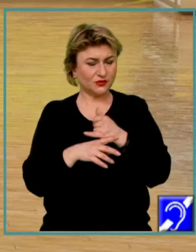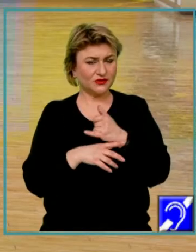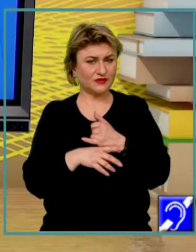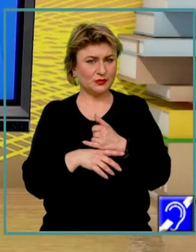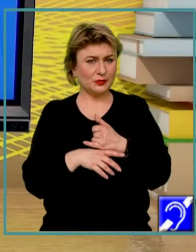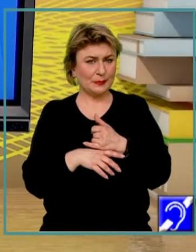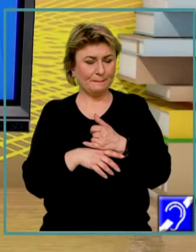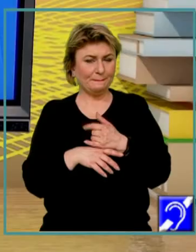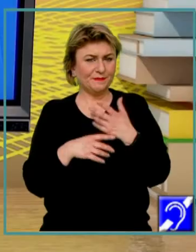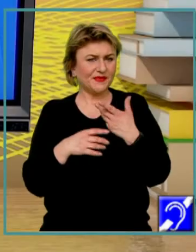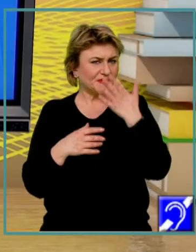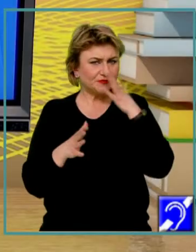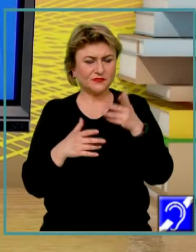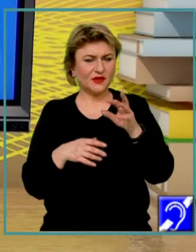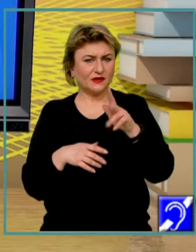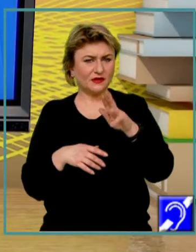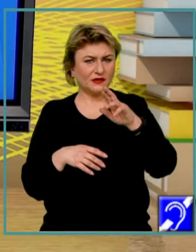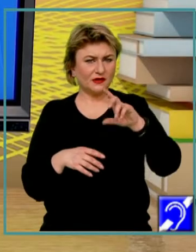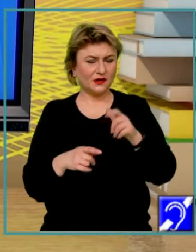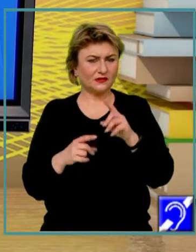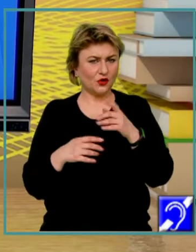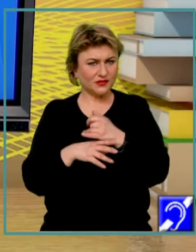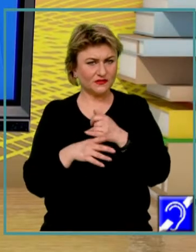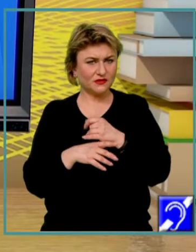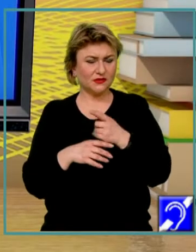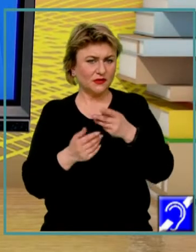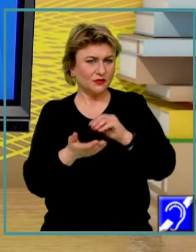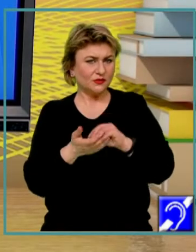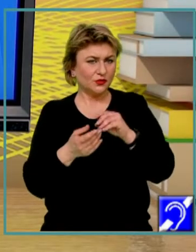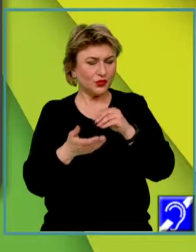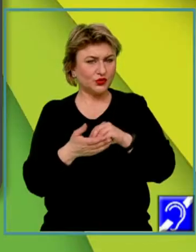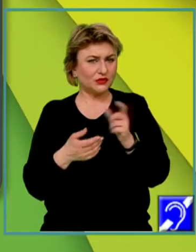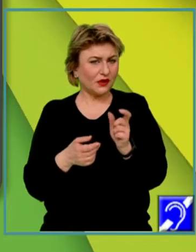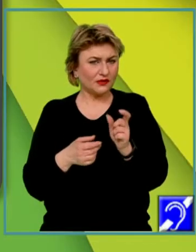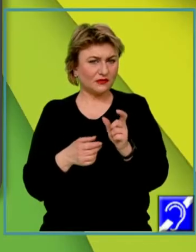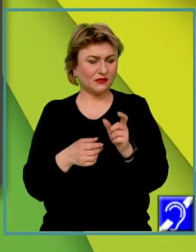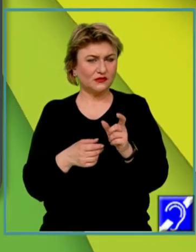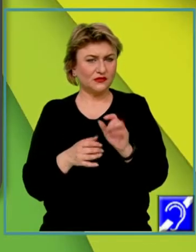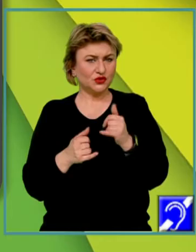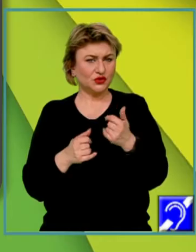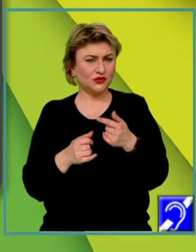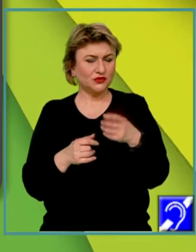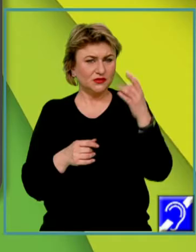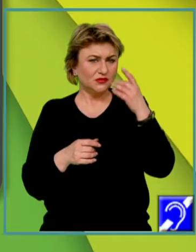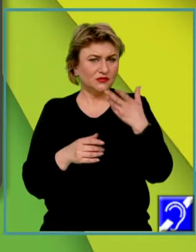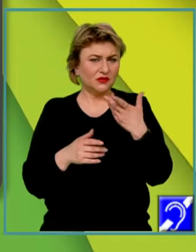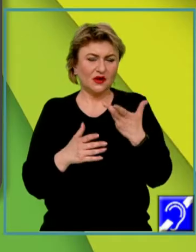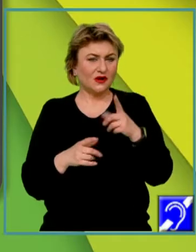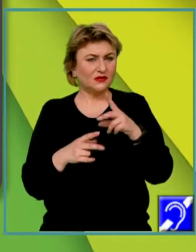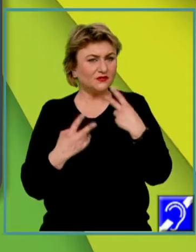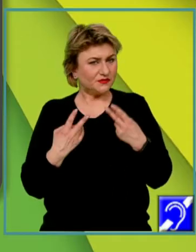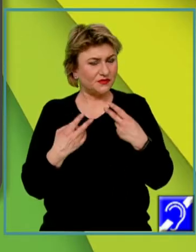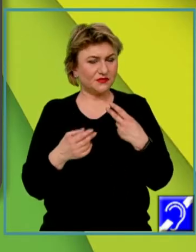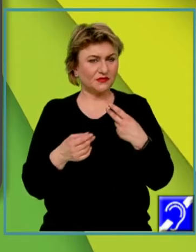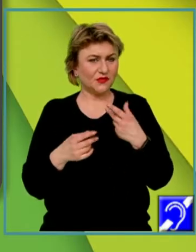fișa de observație, grila de observație, da? Le-am pus în cadrane distincte, deoarece sunt tehnici pe care le utilizăm în